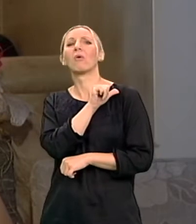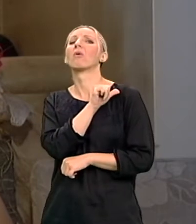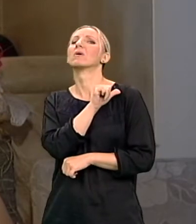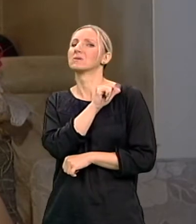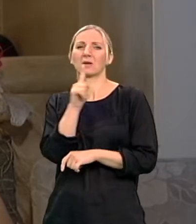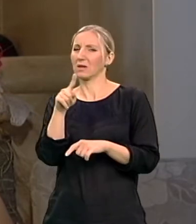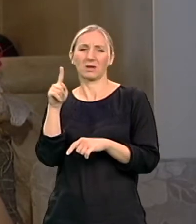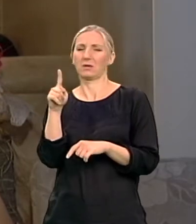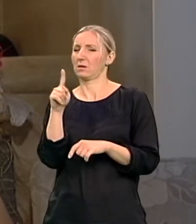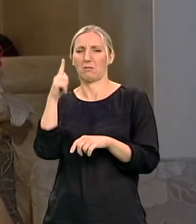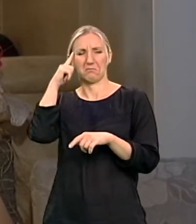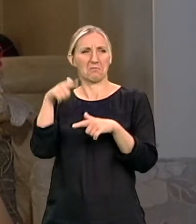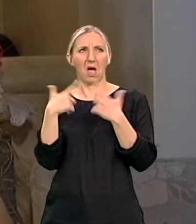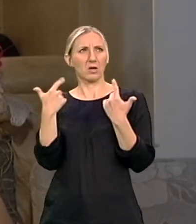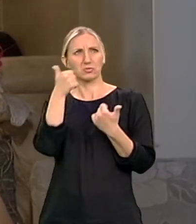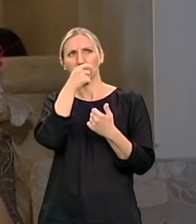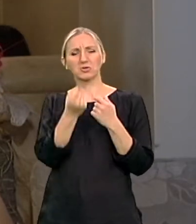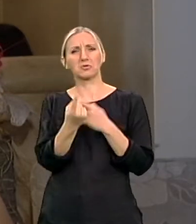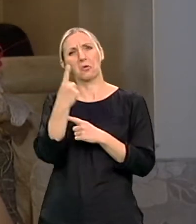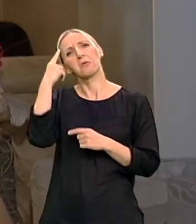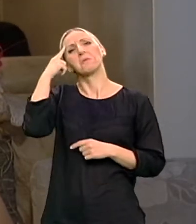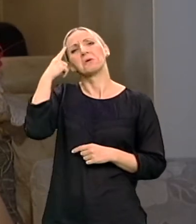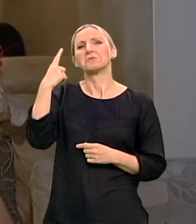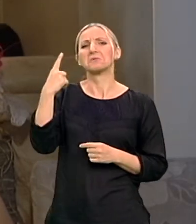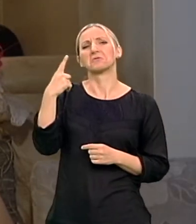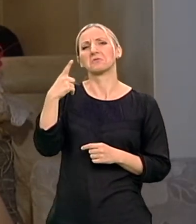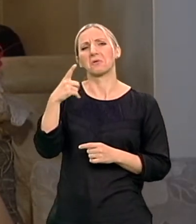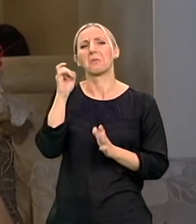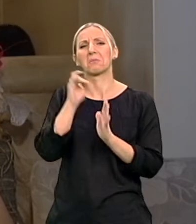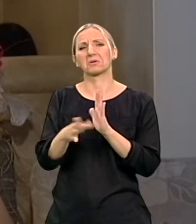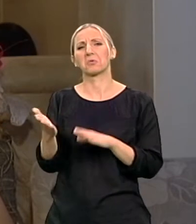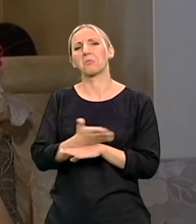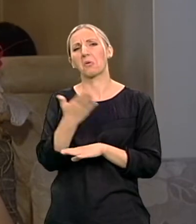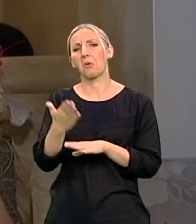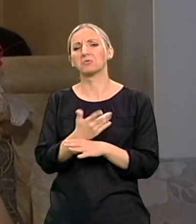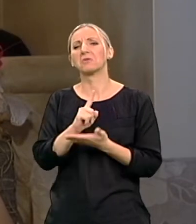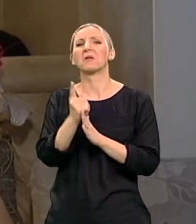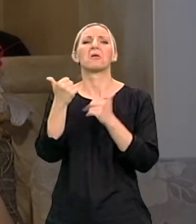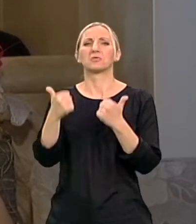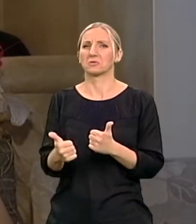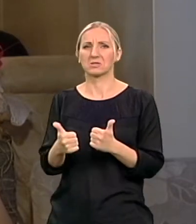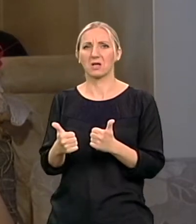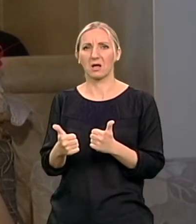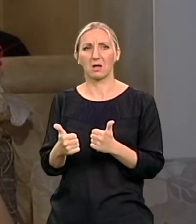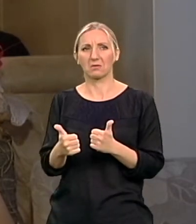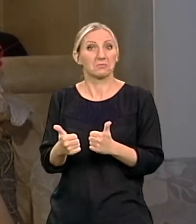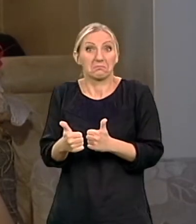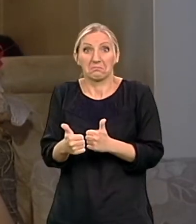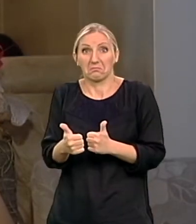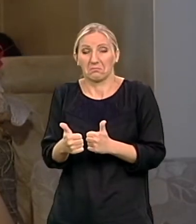šta se to desilo. Mislite da je nešto što će brzo proći možda nešto trenutno. Jednostavno niste svesni